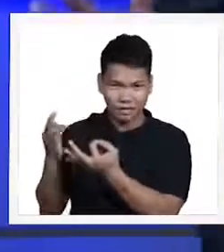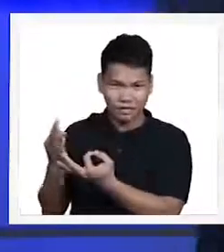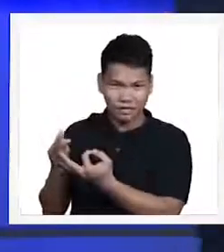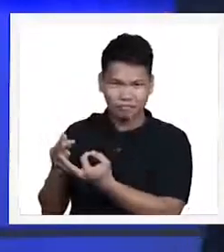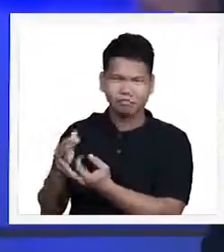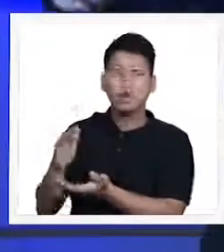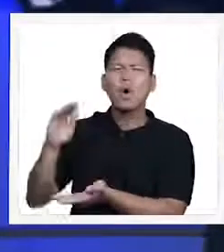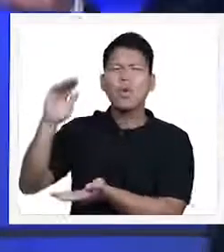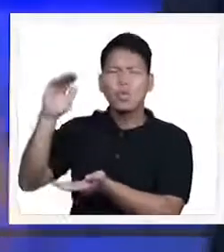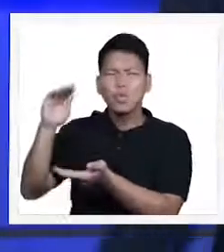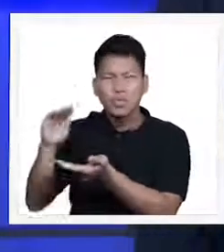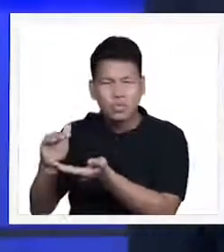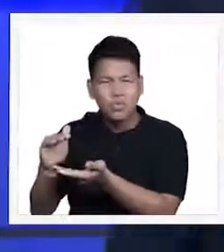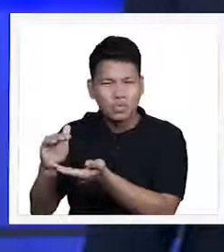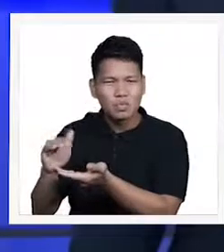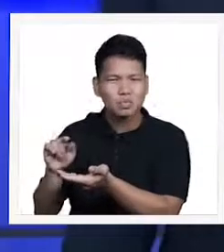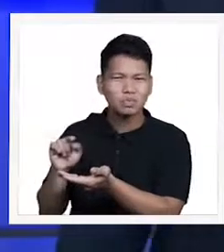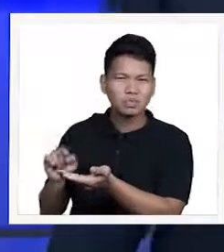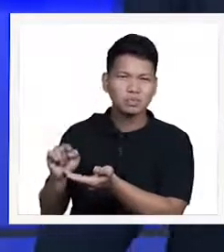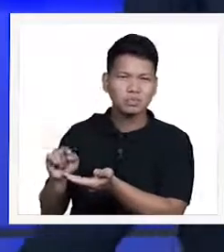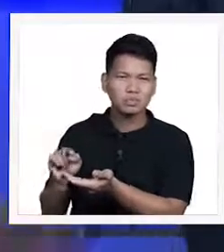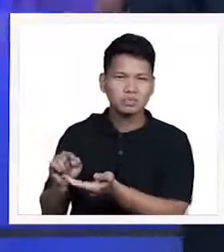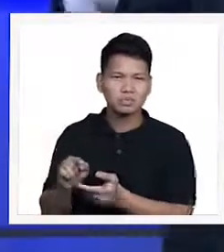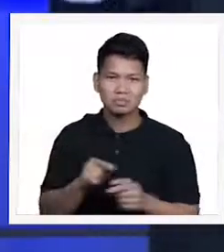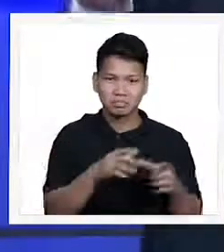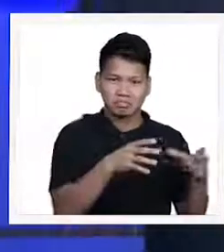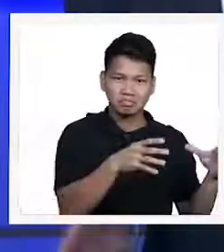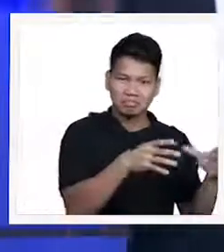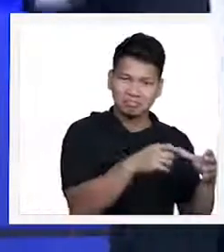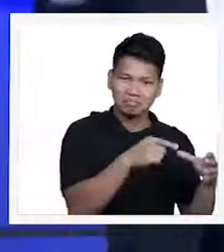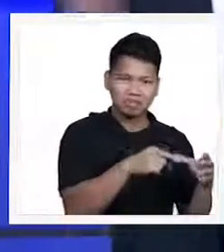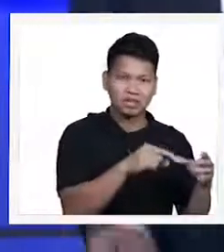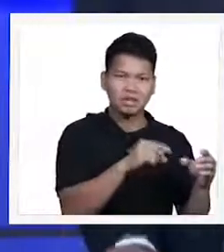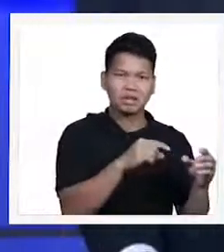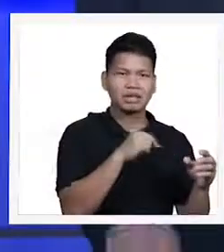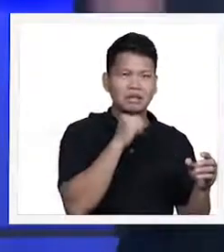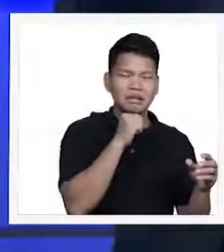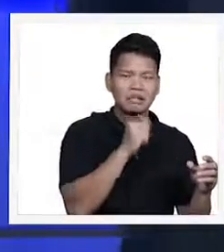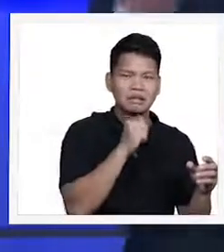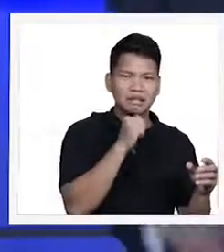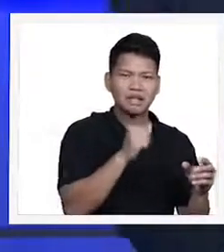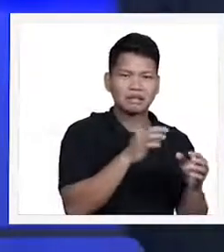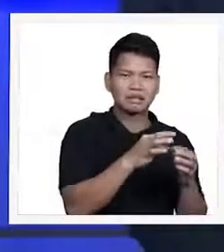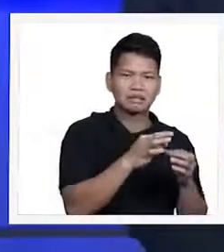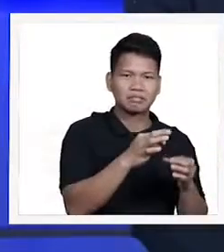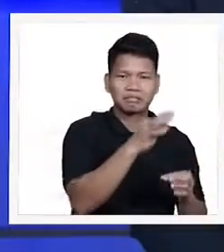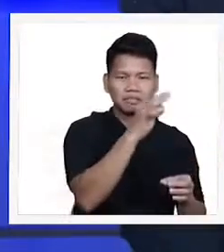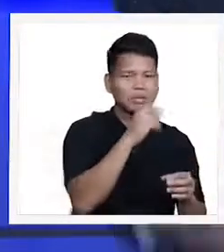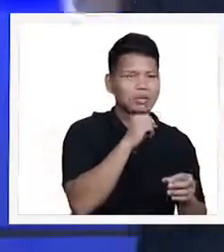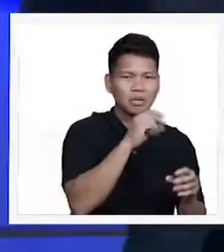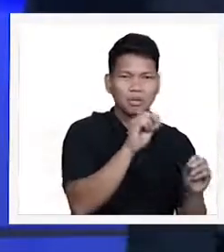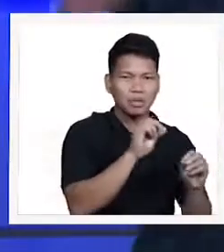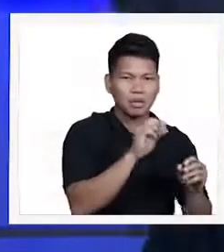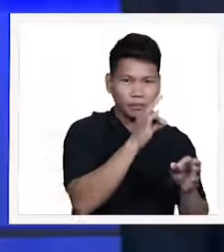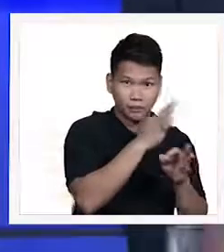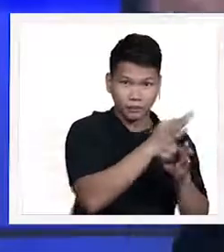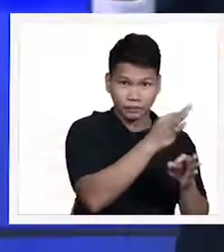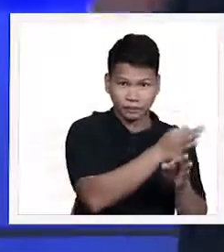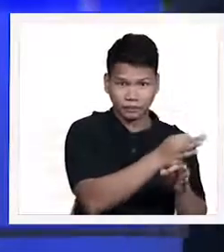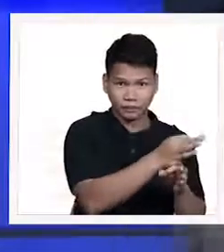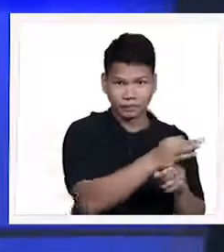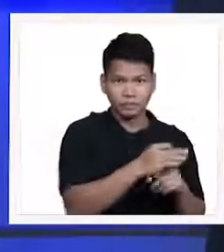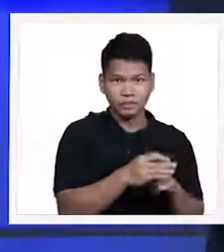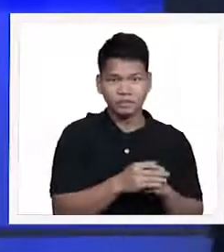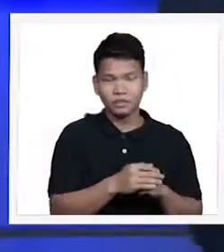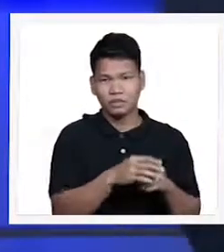-lalo na yung marang araw-araw na pangangailangan, kumpara sa mga taong walang pananampalataya at hindi